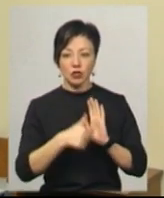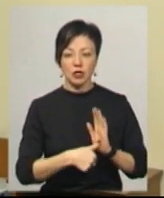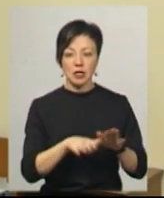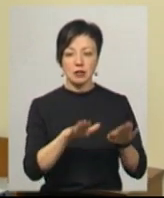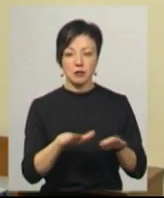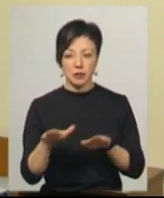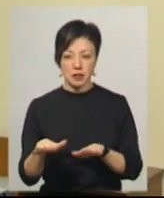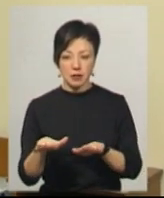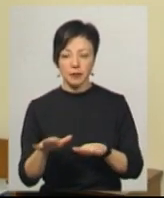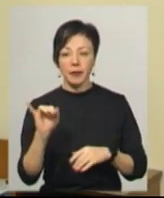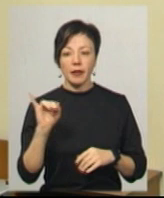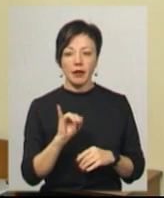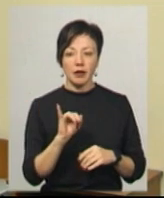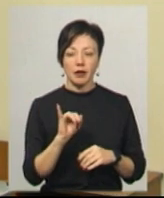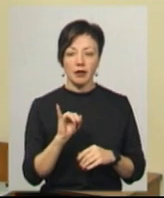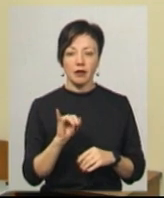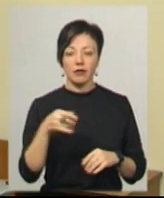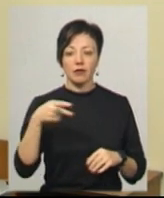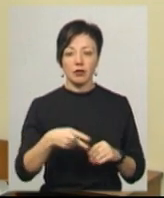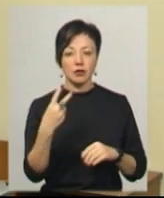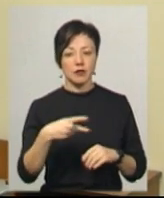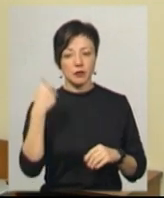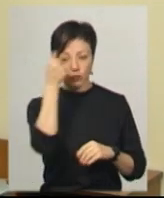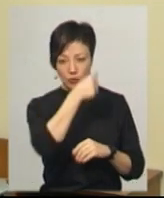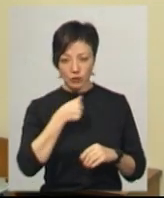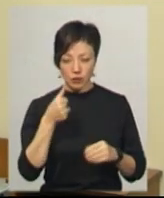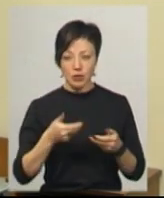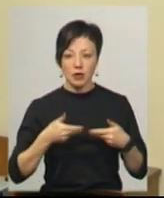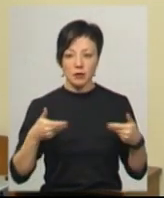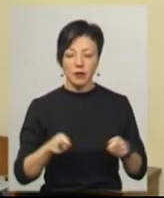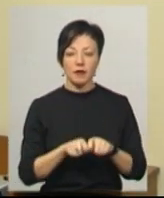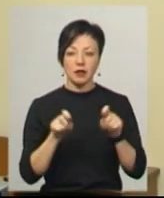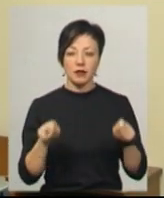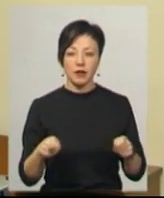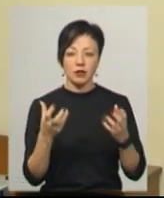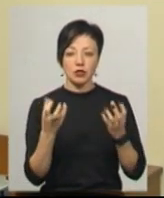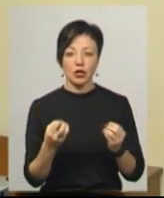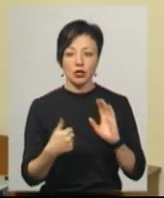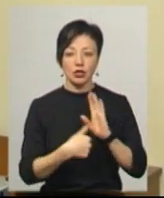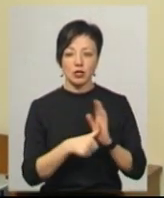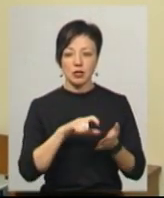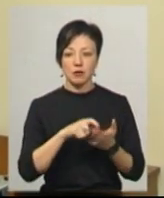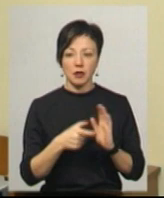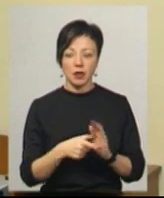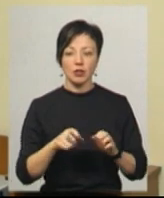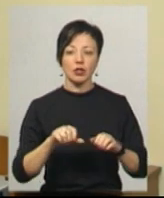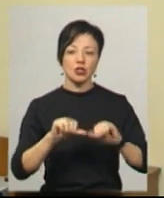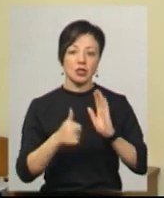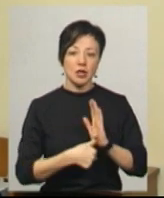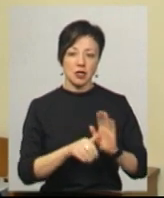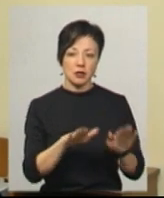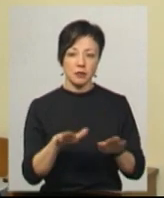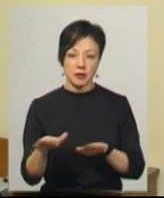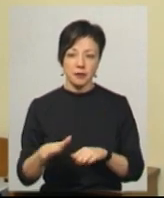ліжкомісті. І от в 2020 році ми відкриваємо ще 6 кімнат також на 16 ліжкомісті.